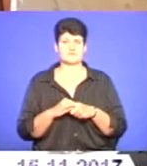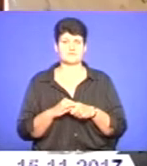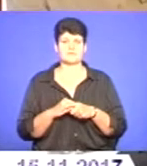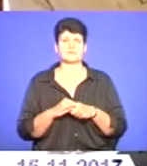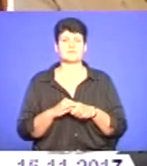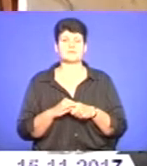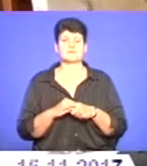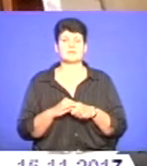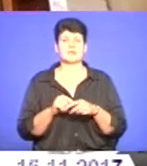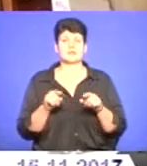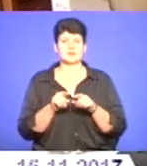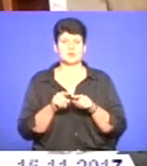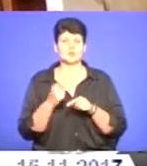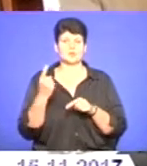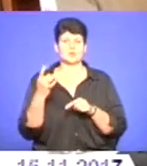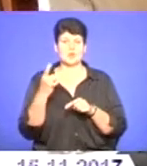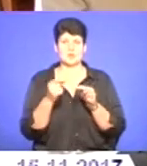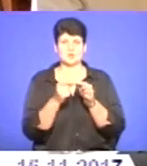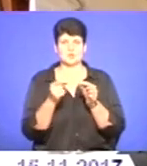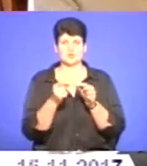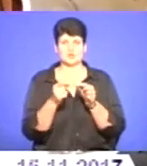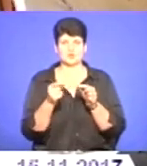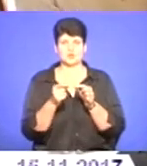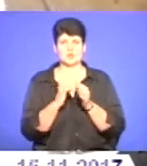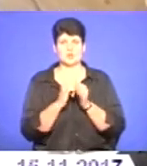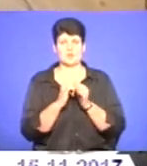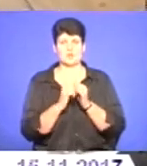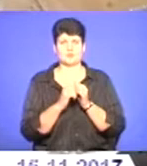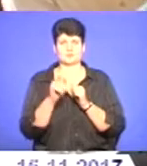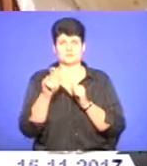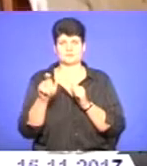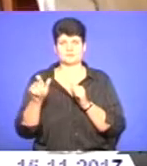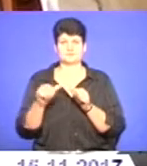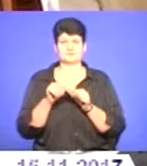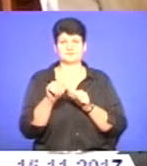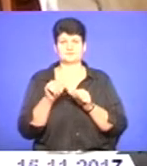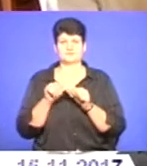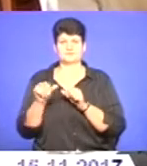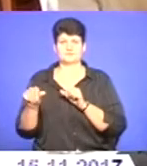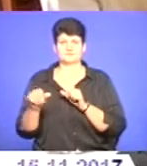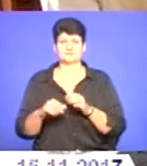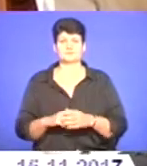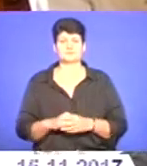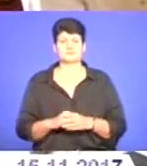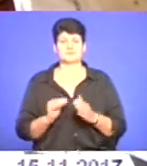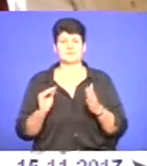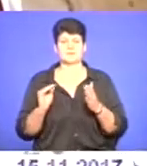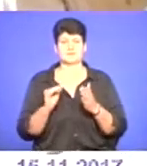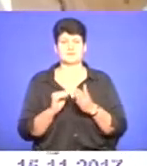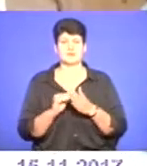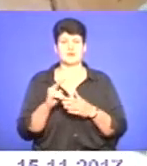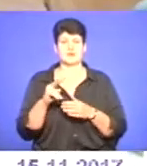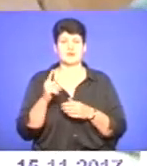І також беруться одноразові смужечки для кожного пацієнта окремо. Вставляємо, це